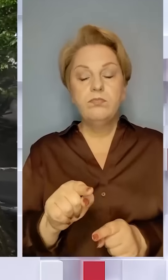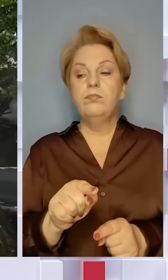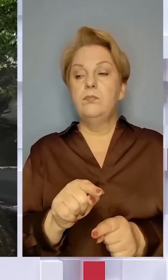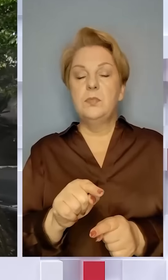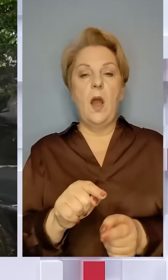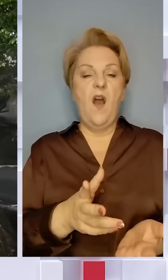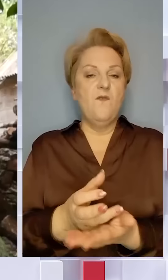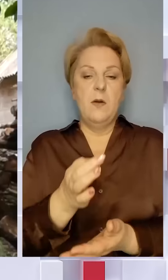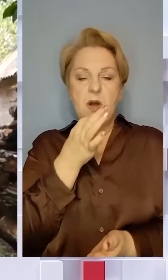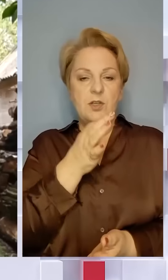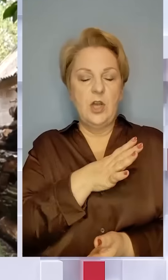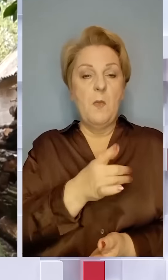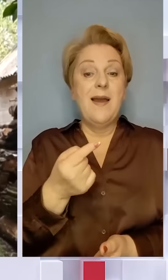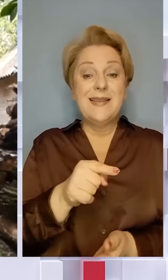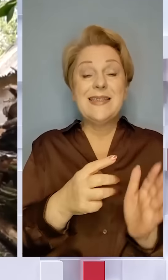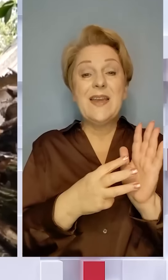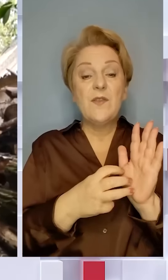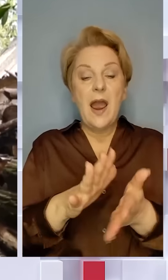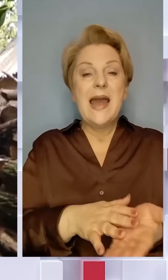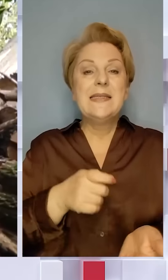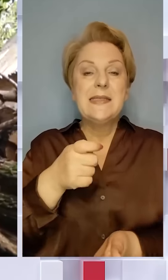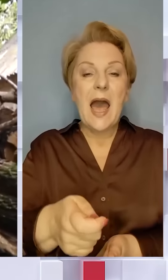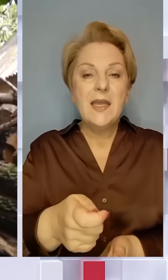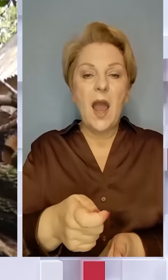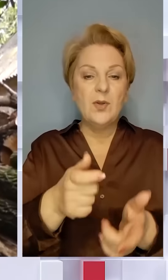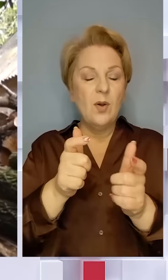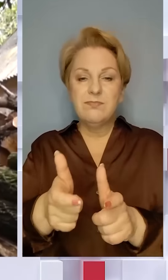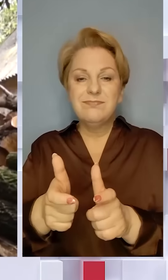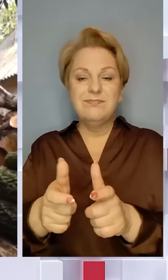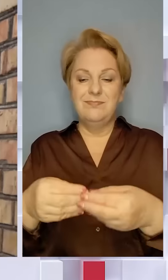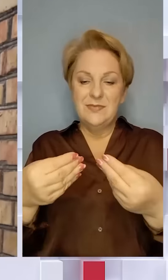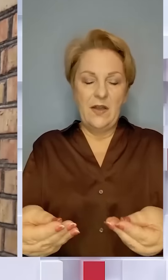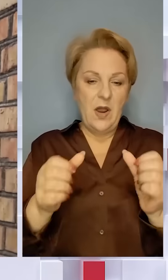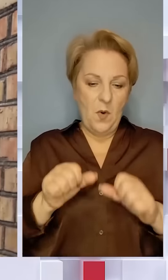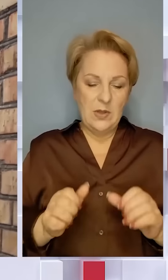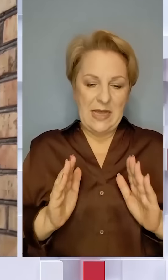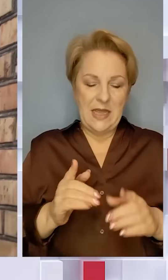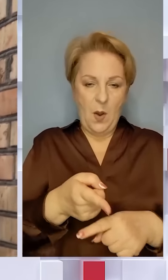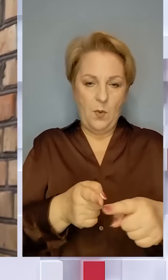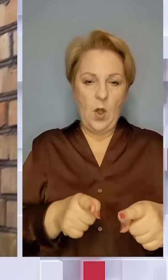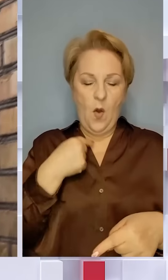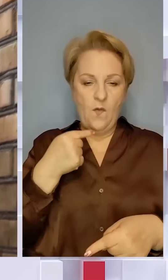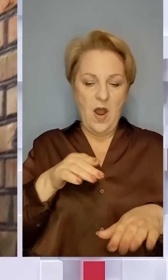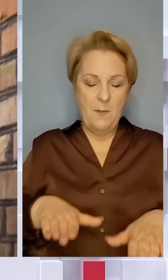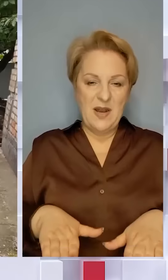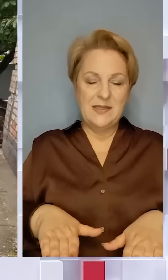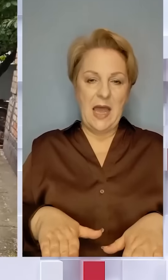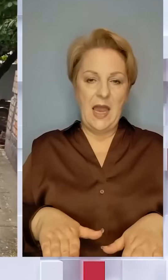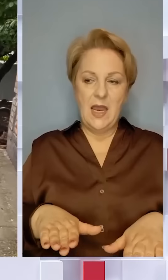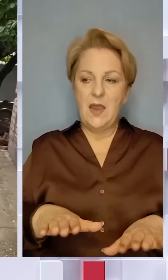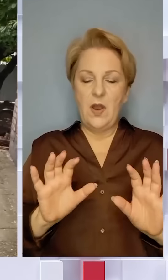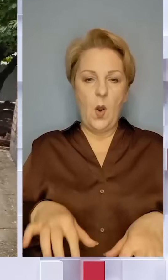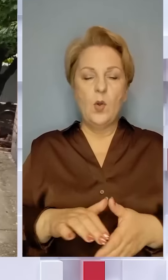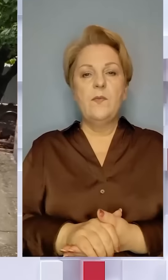ще не було. Та й з 1800 заяв задовольнити змогли лише половину, каже місцевий голова. Ми розуміємо, що є спевні